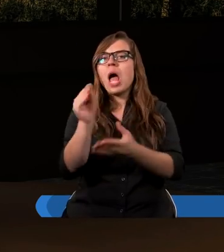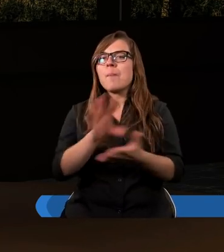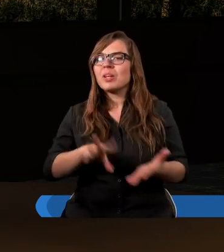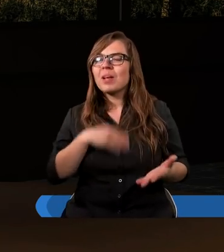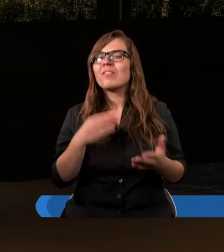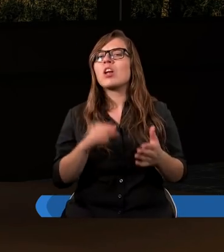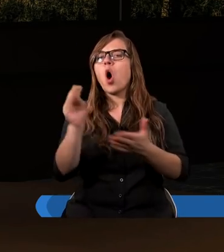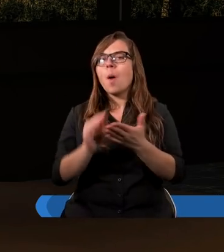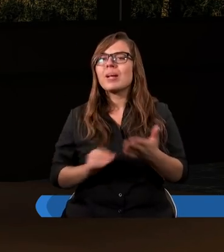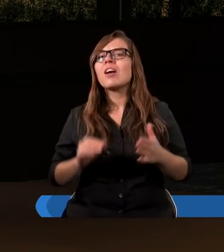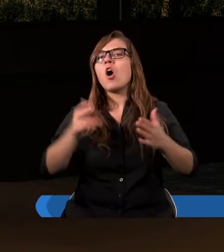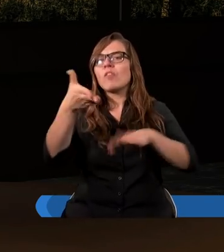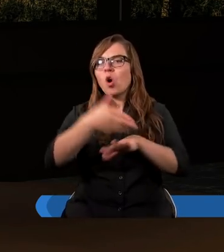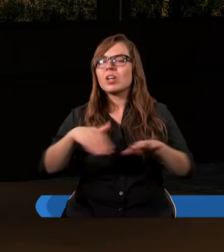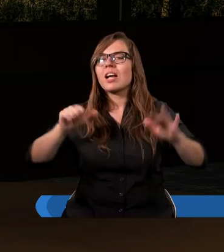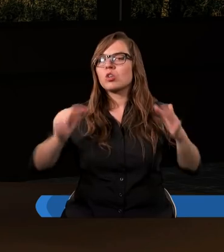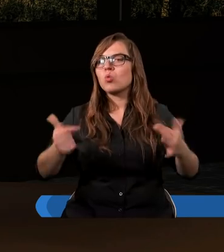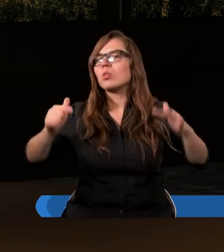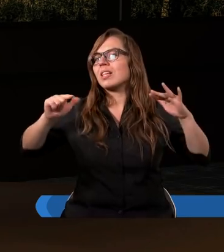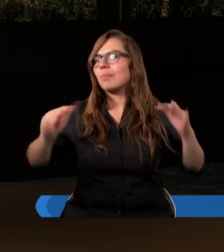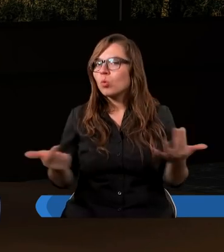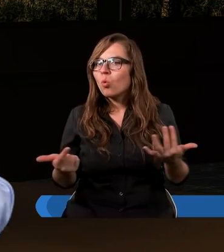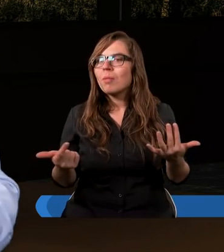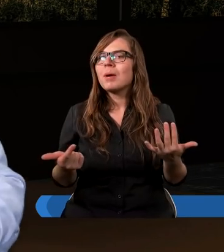szczególnie w rozdziale szóstym, siódmym.